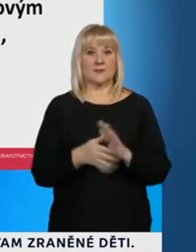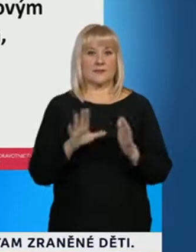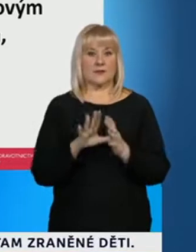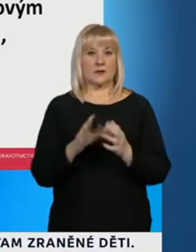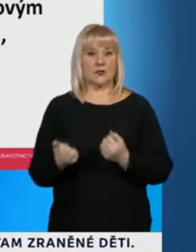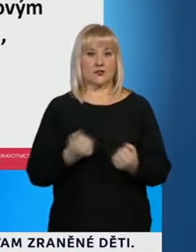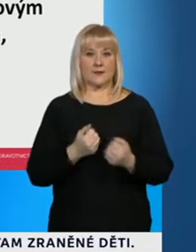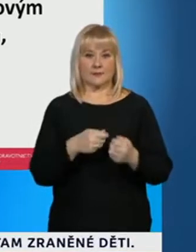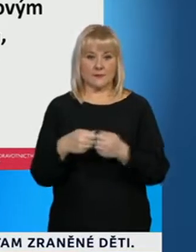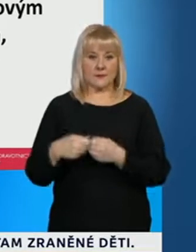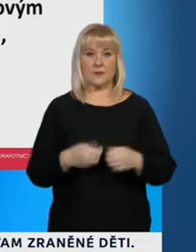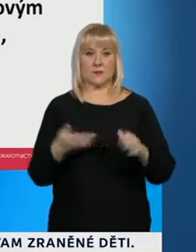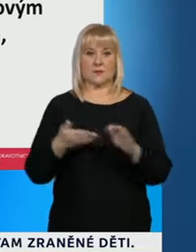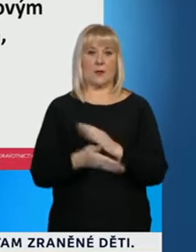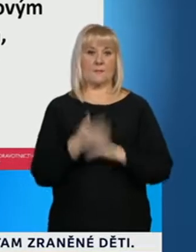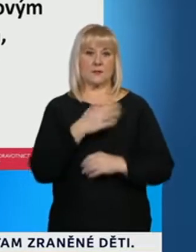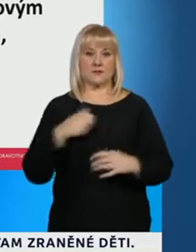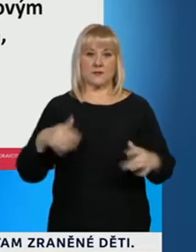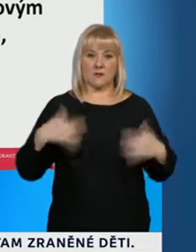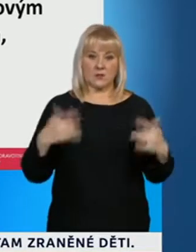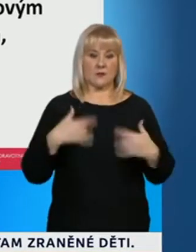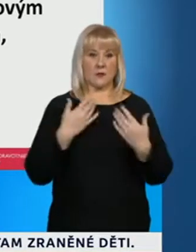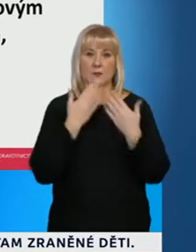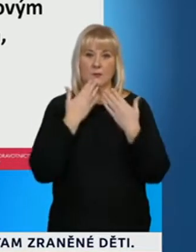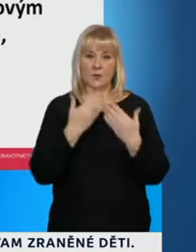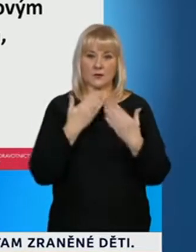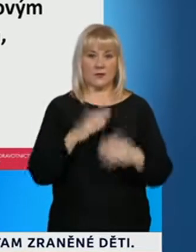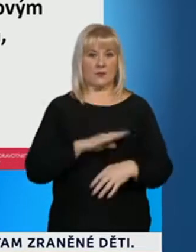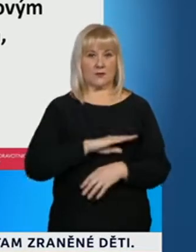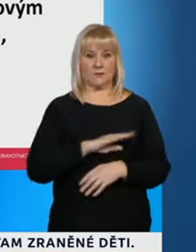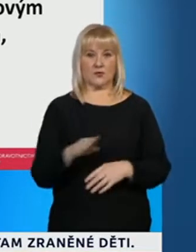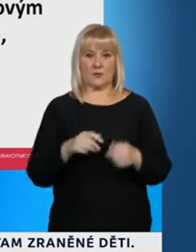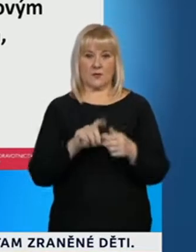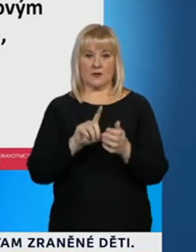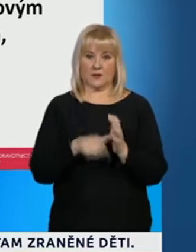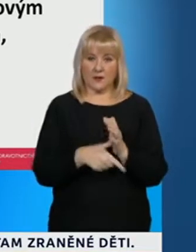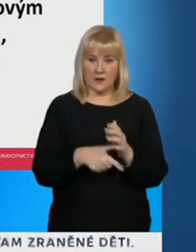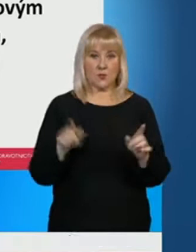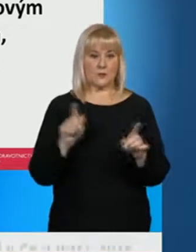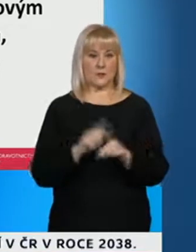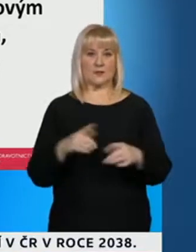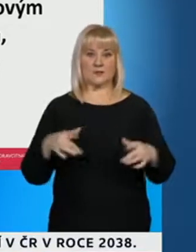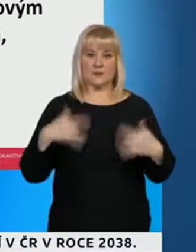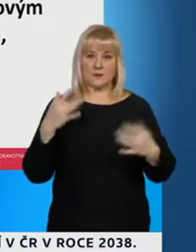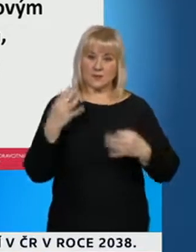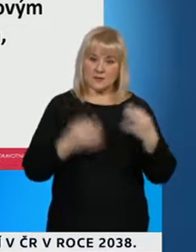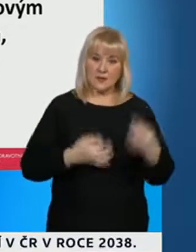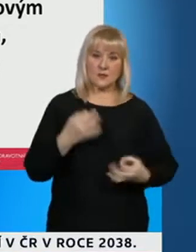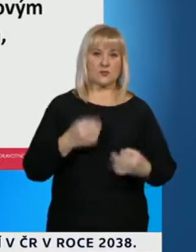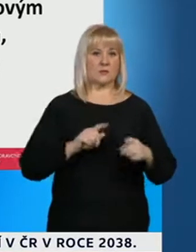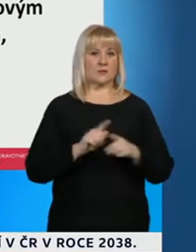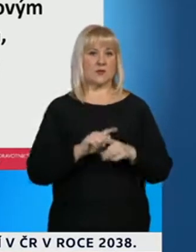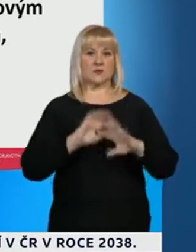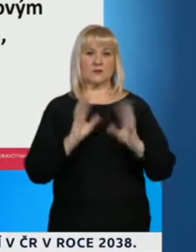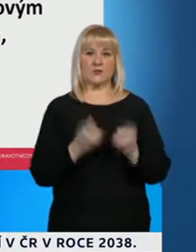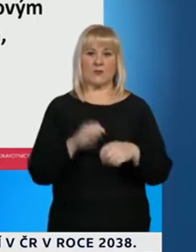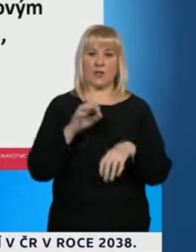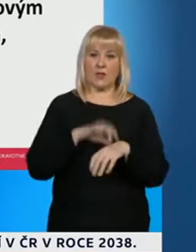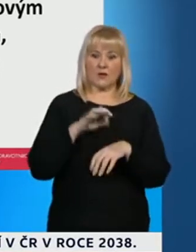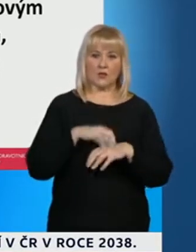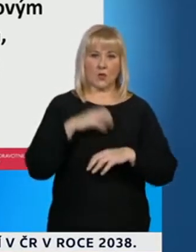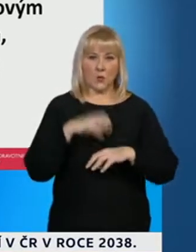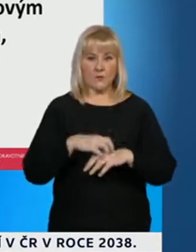tým, tak ministerstvo zdravotnictví poděkovat pravdu všem krajům, zdravotnickým zařízením, odběrovým centrům, s tým praktickým lékařům,